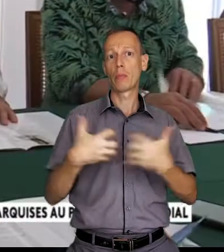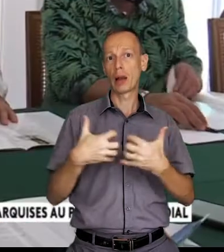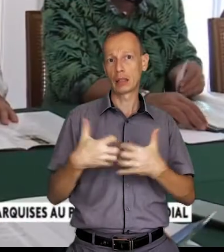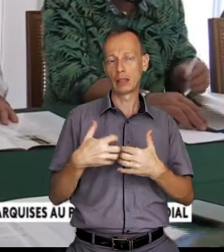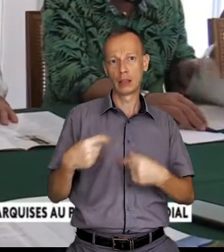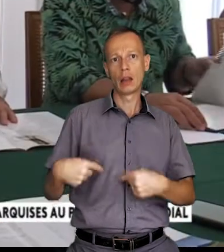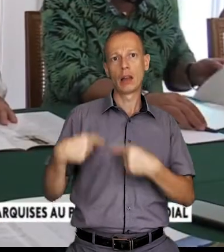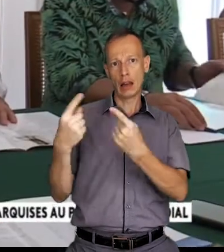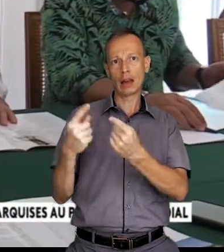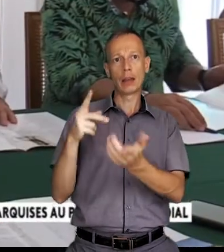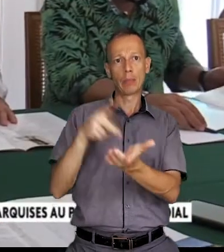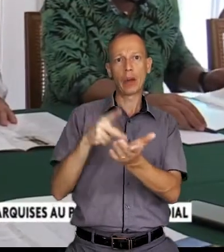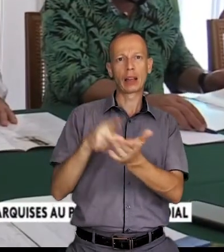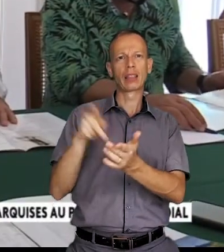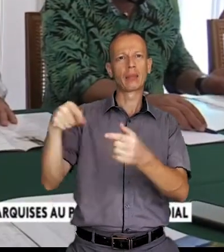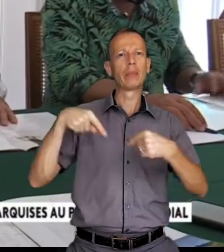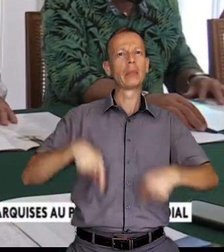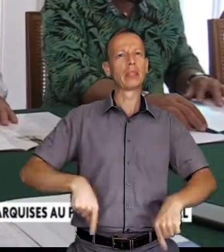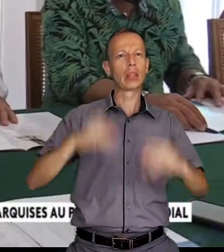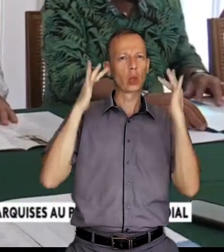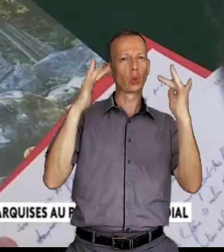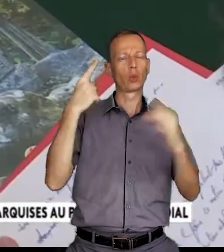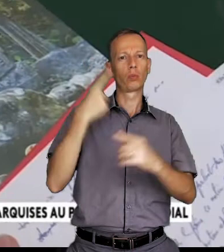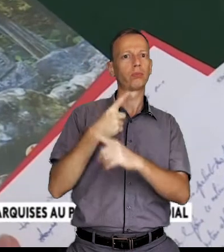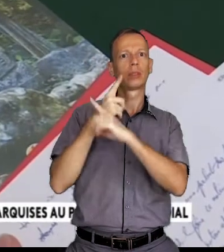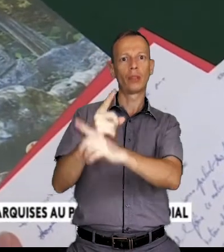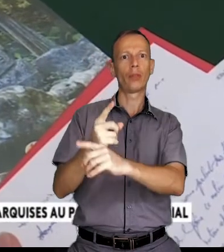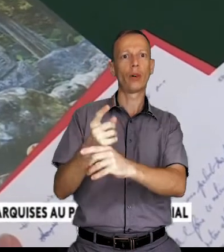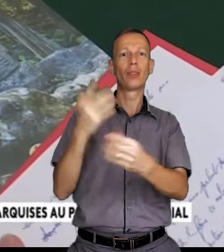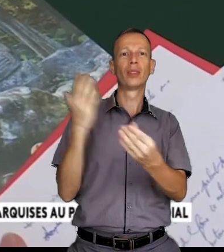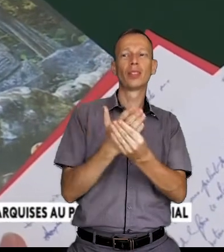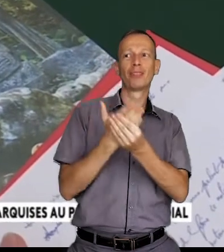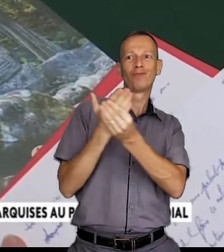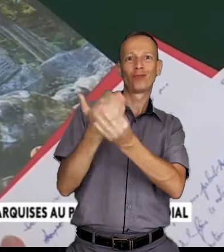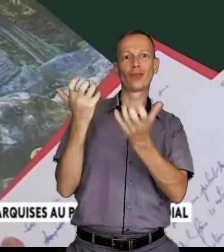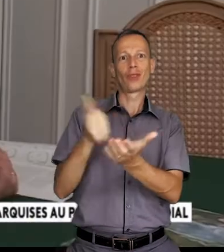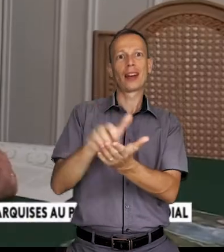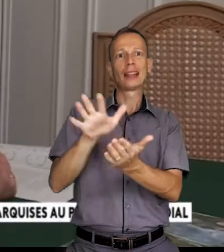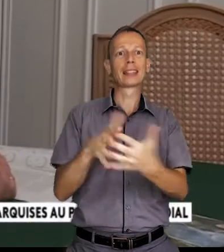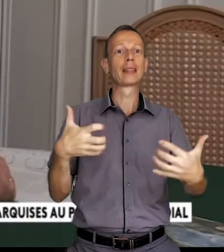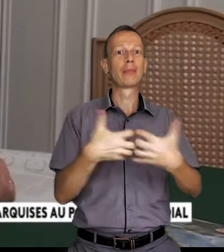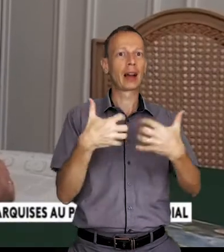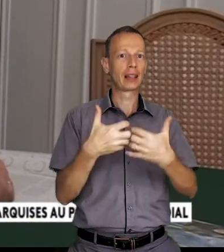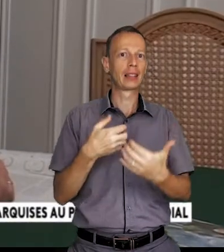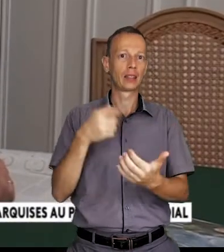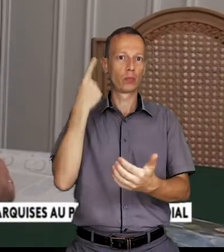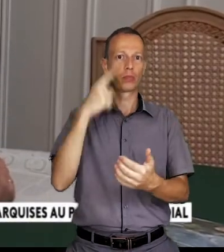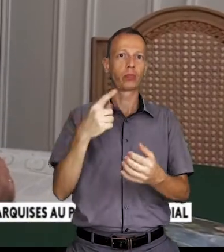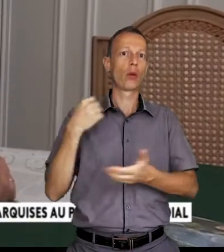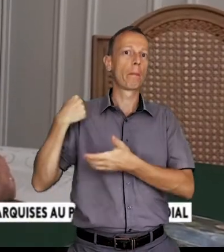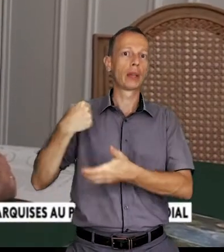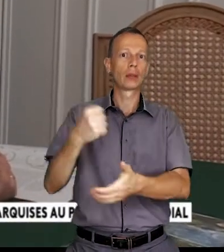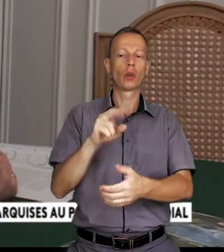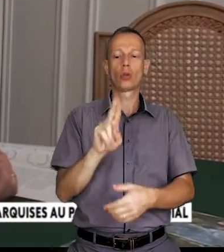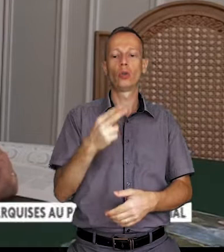des maires des Marquises a été reçue à Paris au ministère de la Culture pour défendre bien sûr le dossier tant attendu d